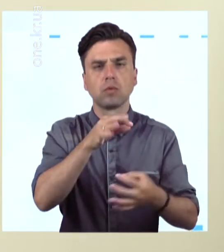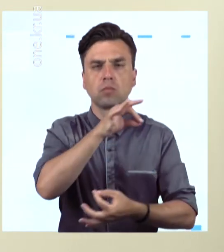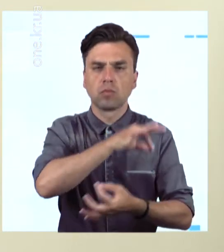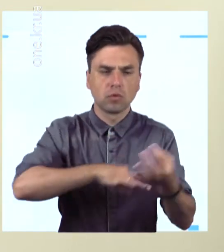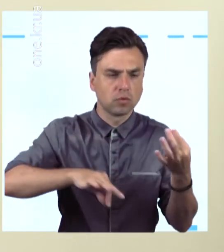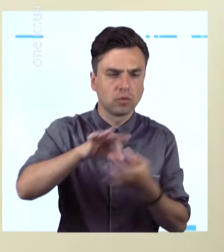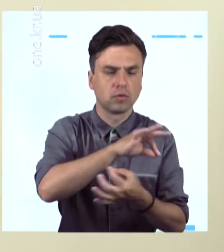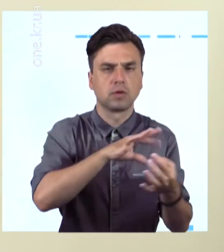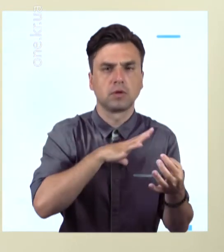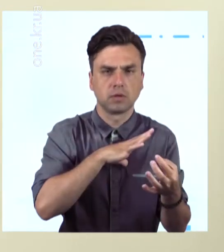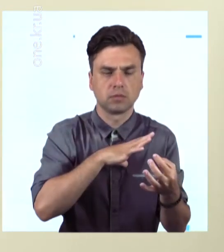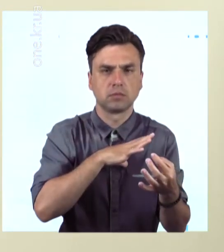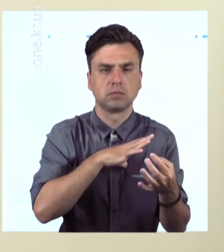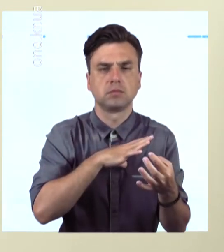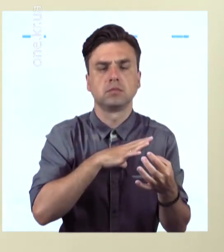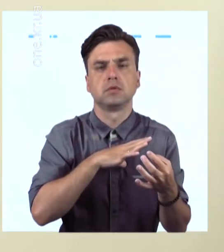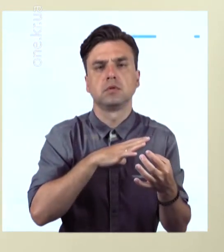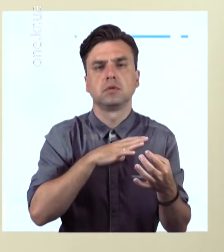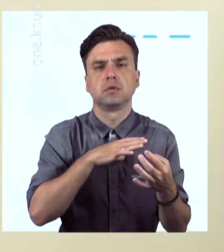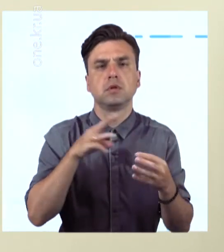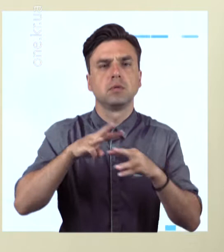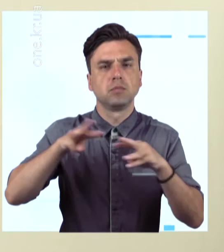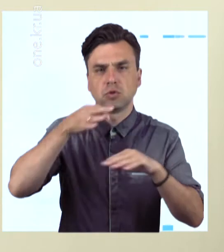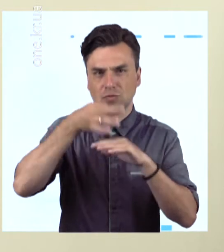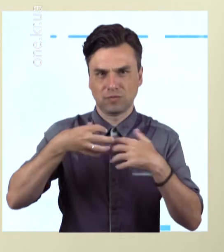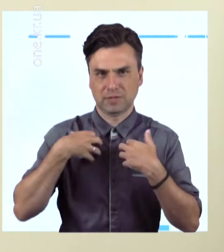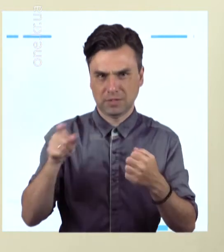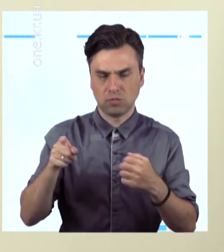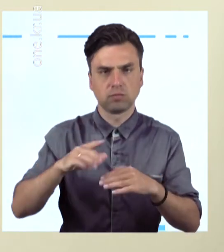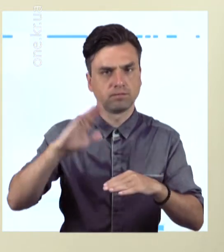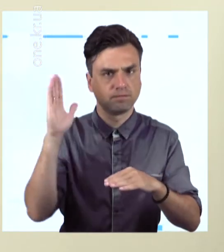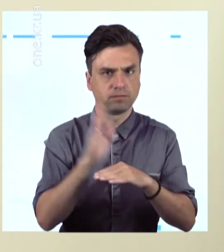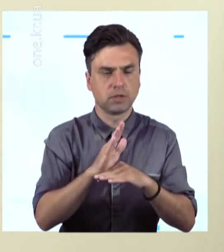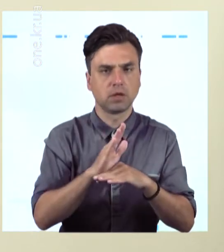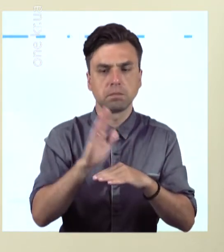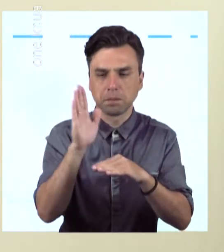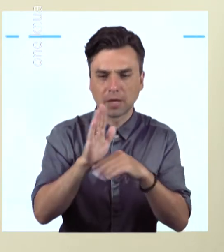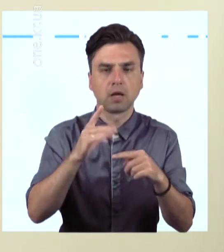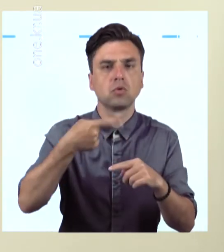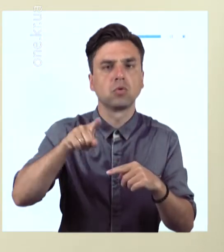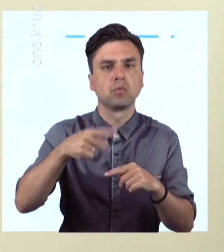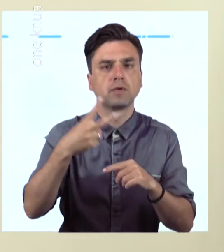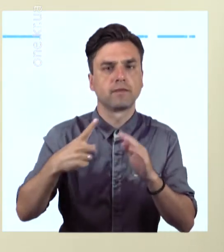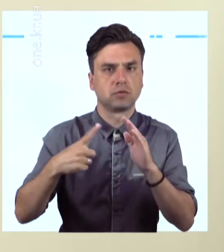спеціально до наказу номер 26 діючий, наказ МОЗ України, який регламентує правильність